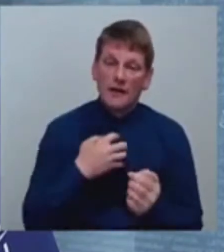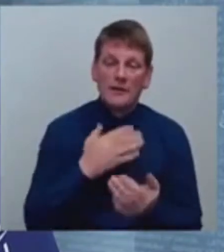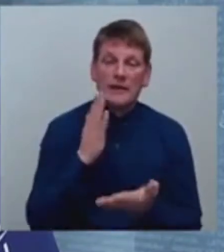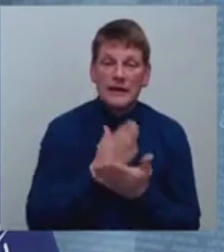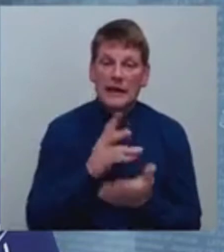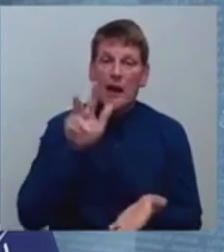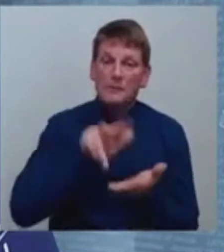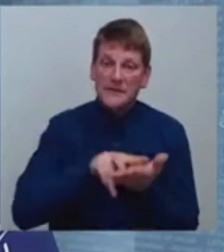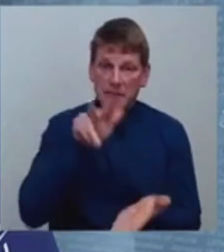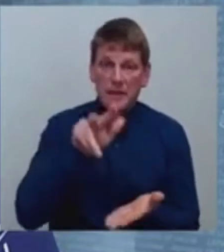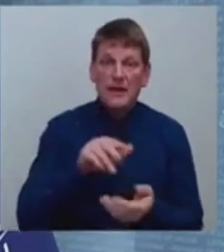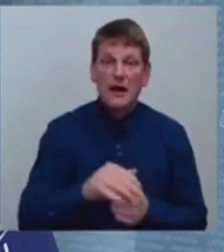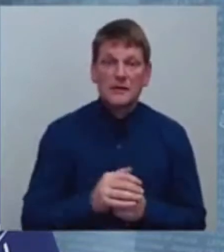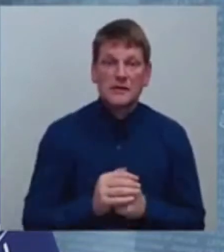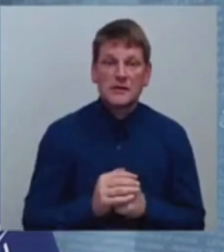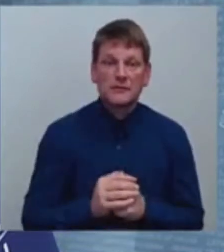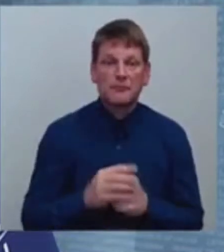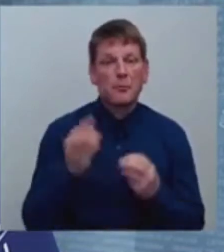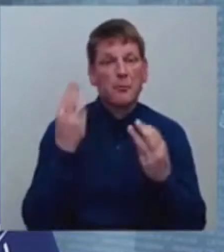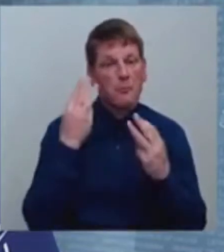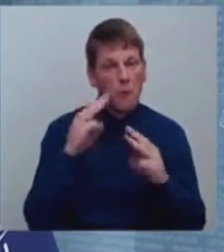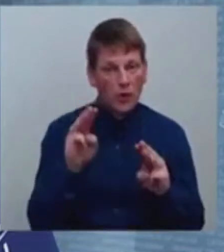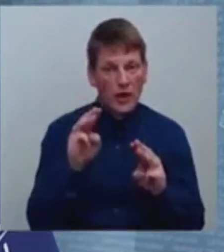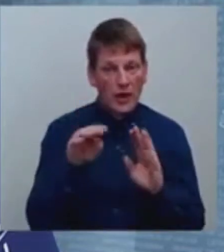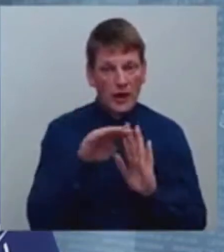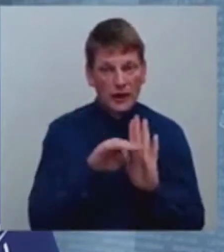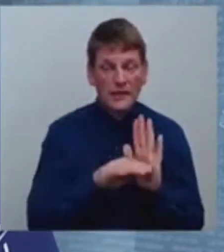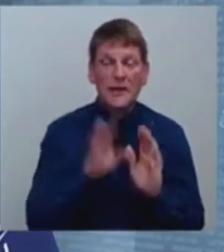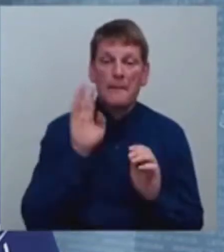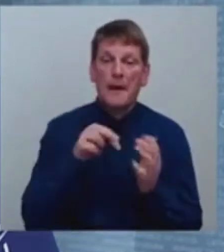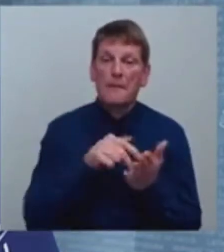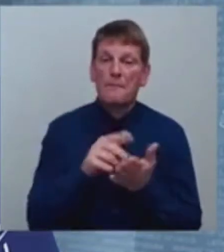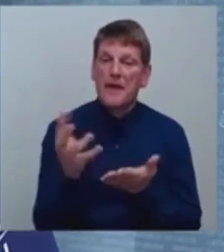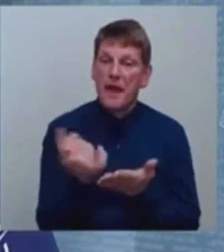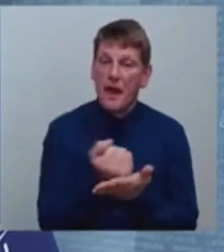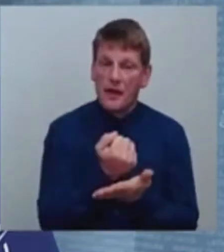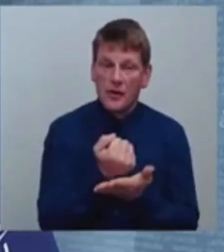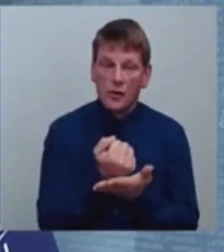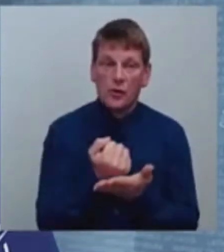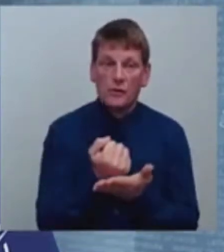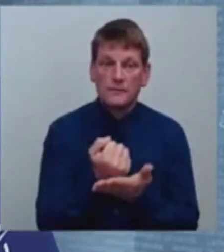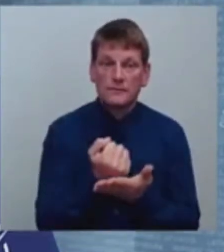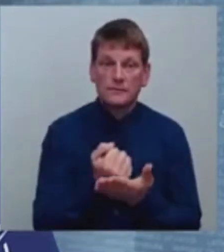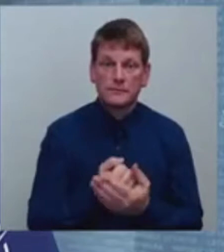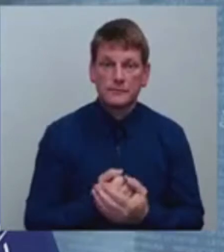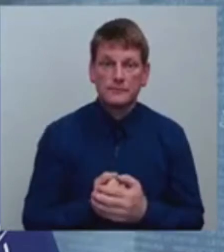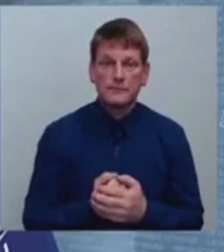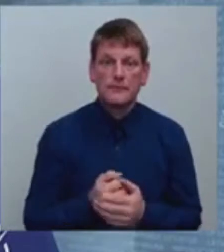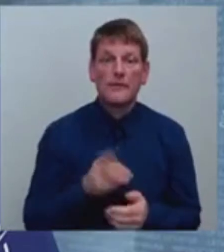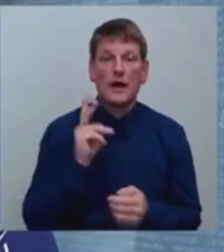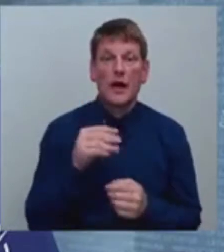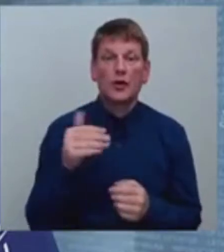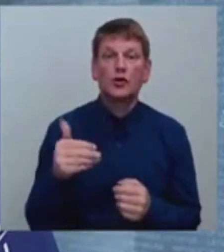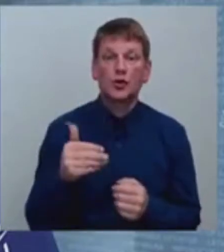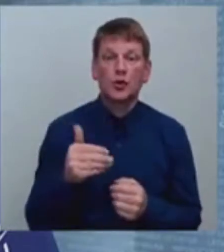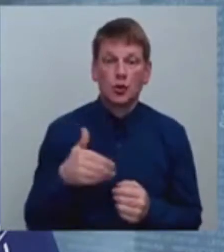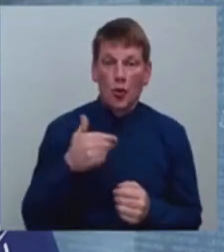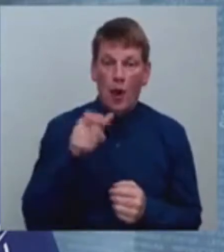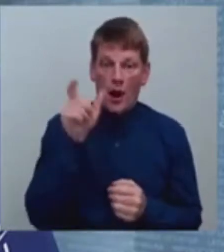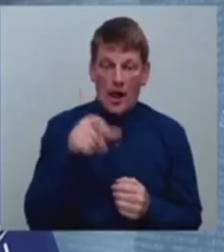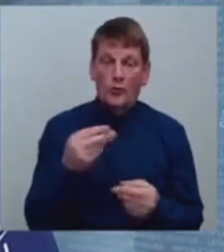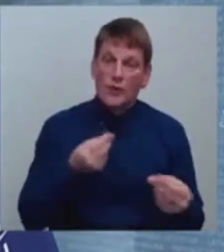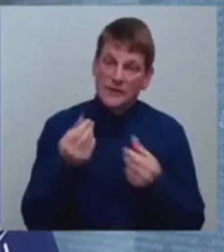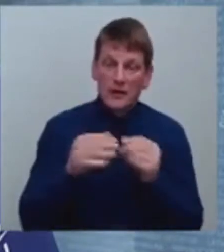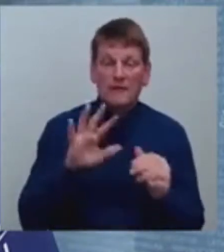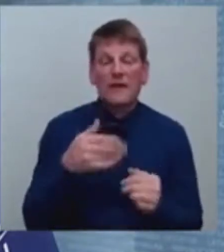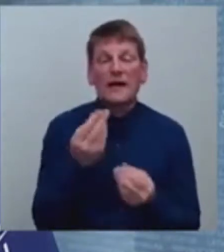apstiprināts modelis par pieeju, ka skolēna izmaksa jebnauda,